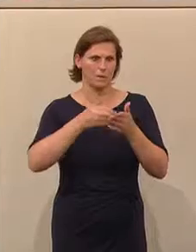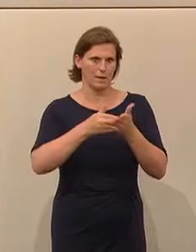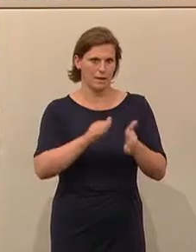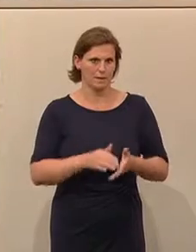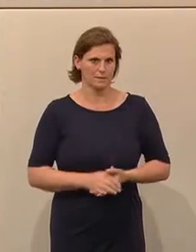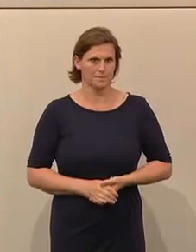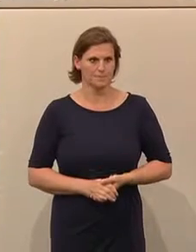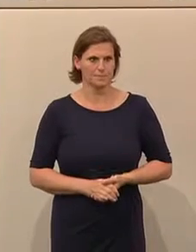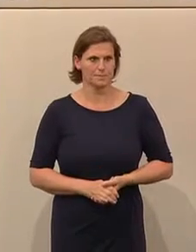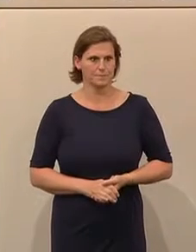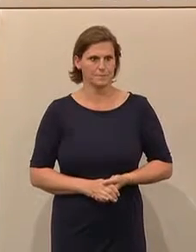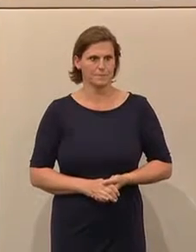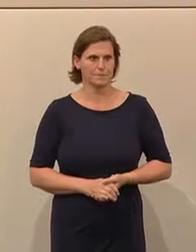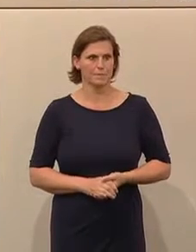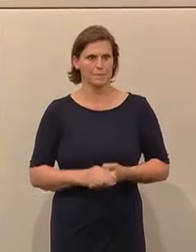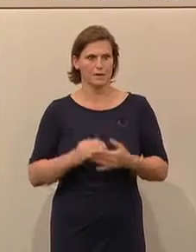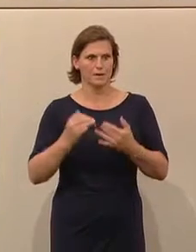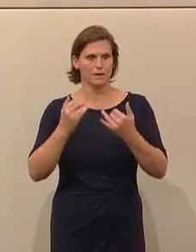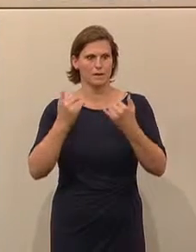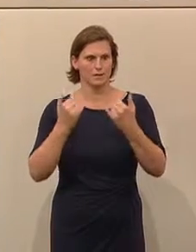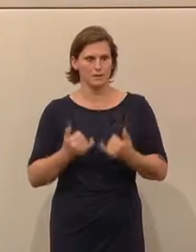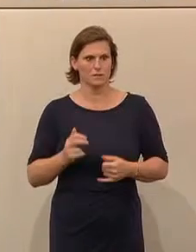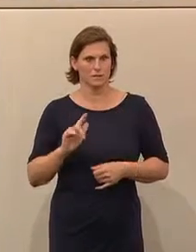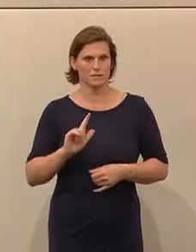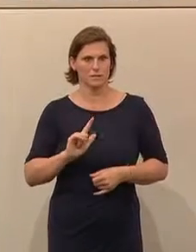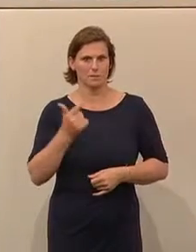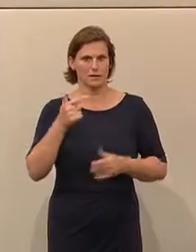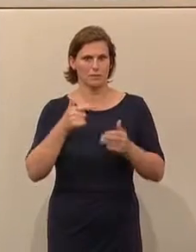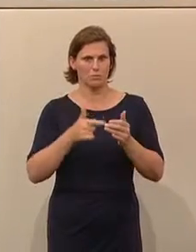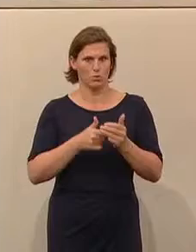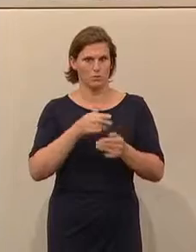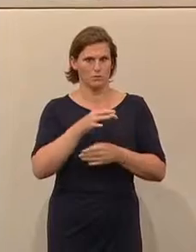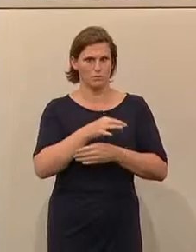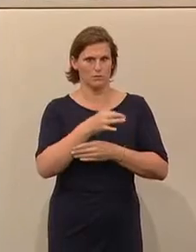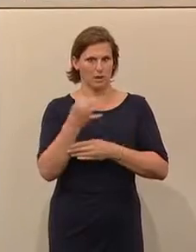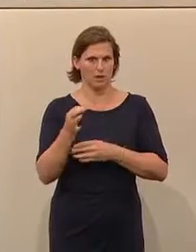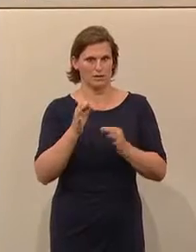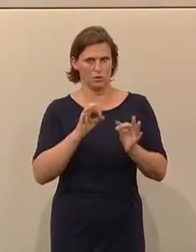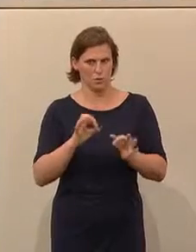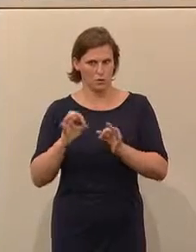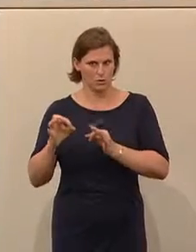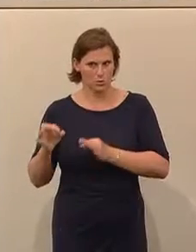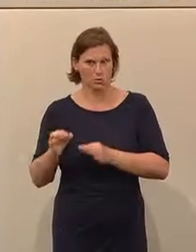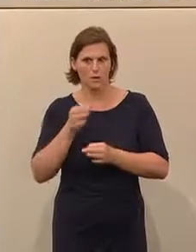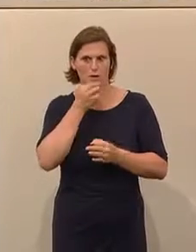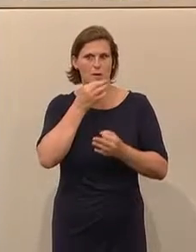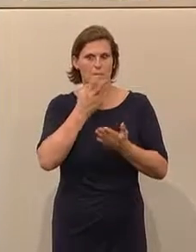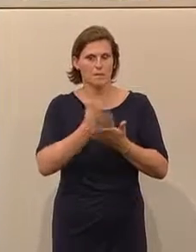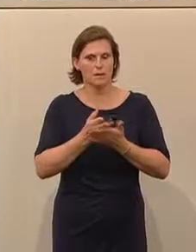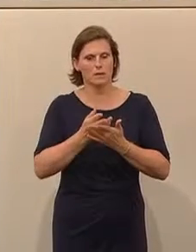Wir gelangen nun, meine Damen und Herren, zum zweiten Punkt der Tagesordnung. Das ist der Bericht des